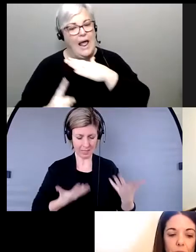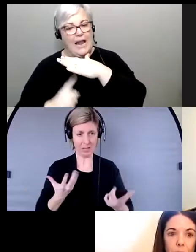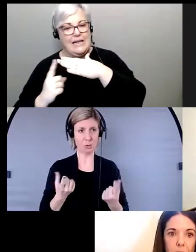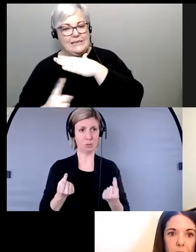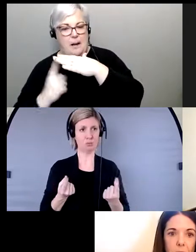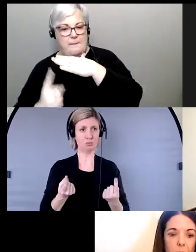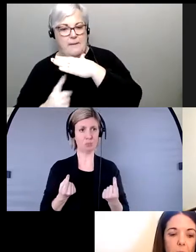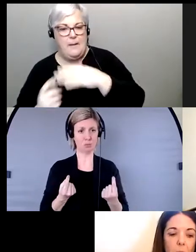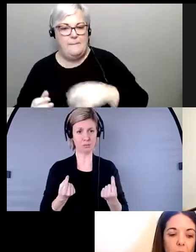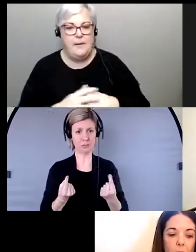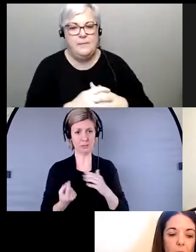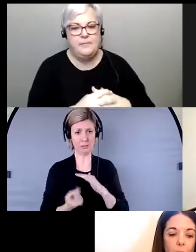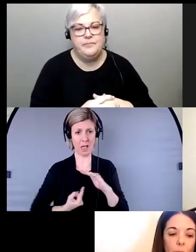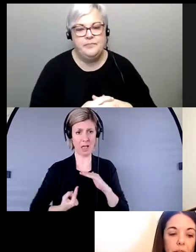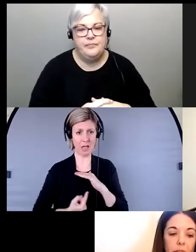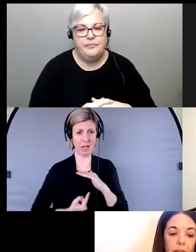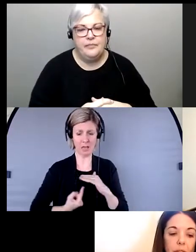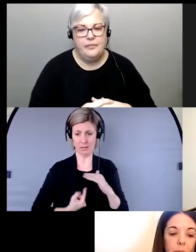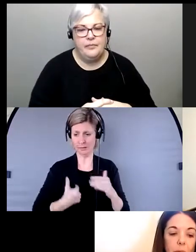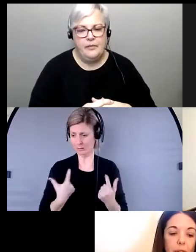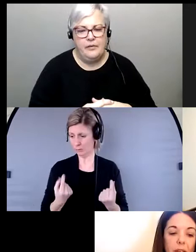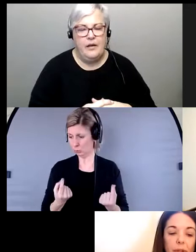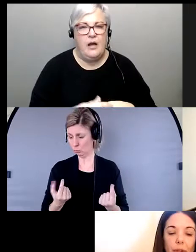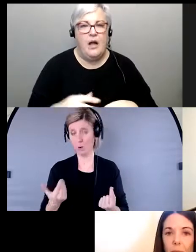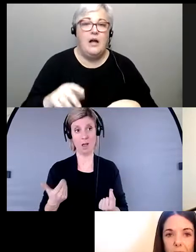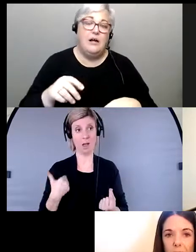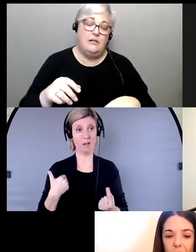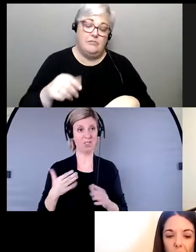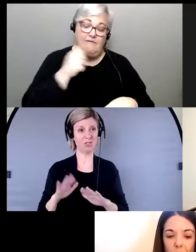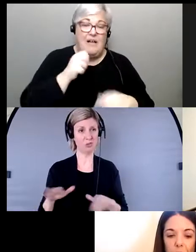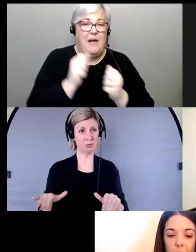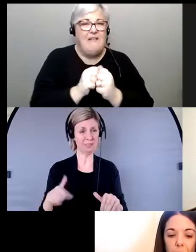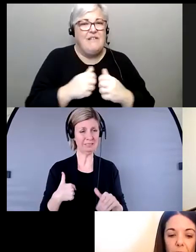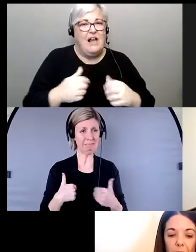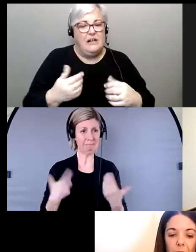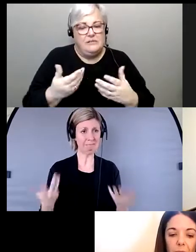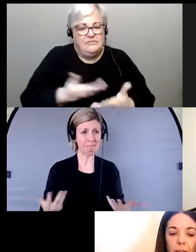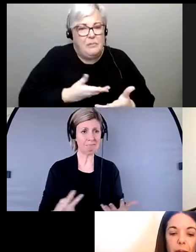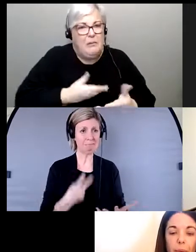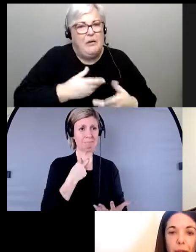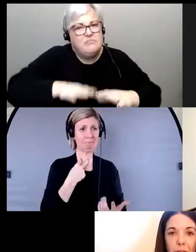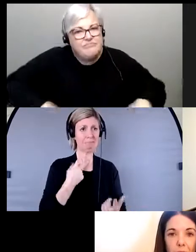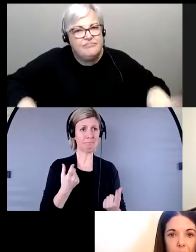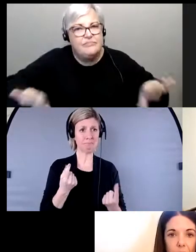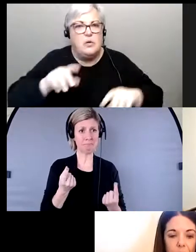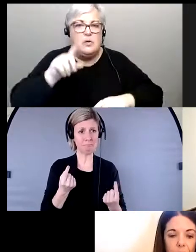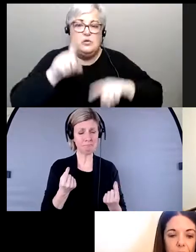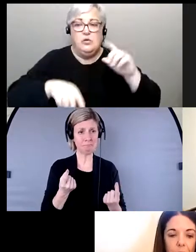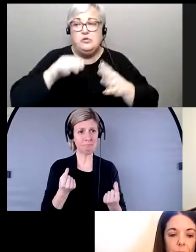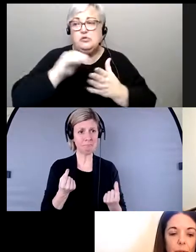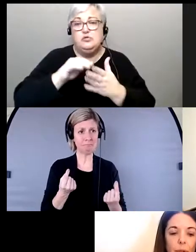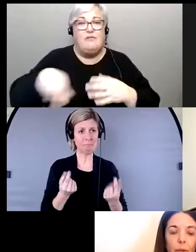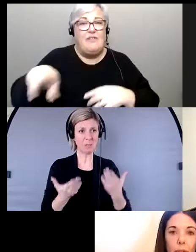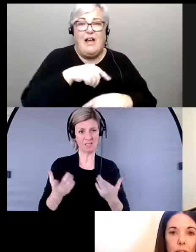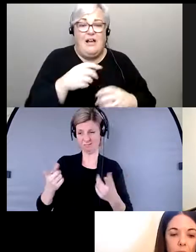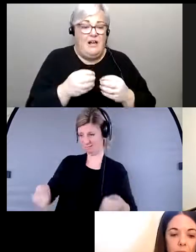exacerbé, surtout pour les femmes avec de jeunes enfants. Les femmes en situation de pauvreté souvent n'ont pas le moyen d